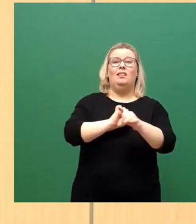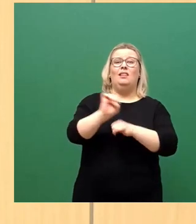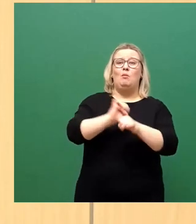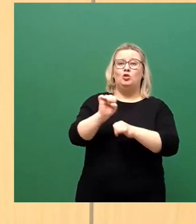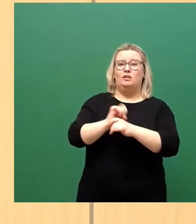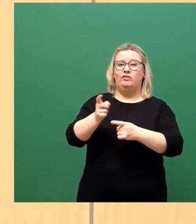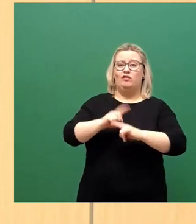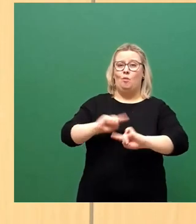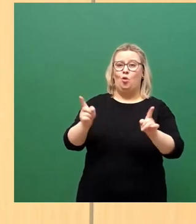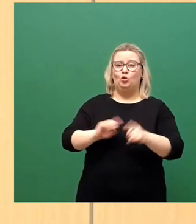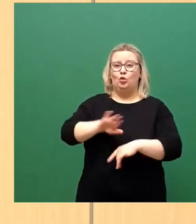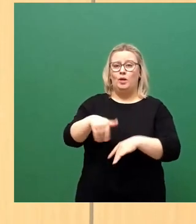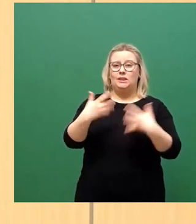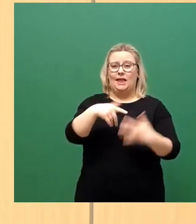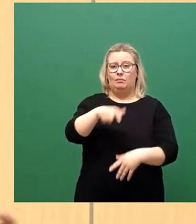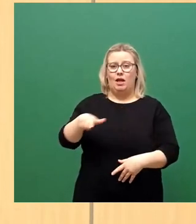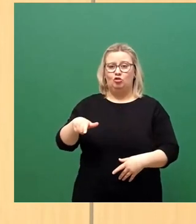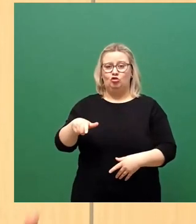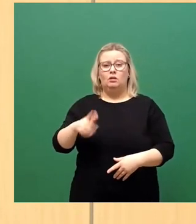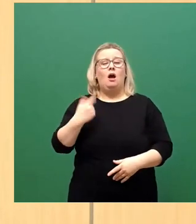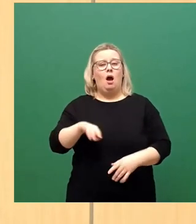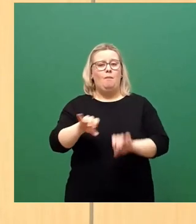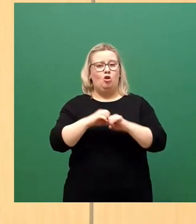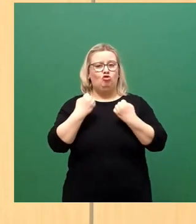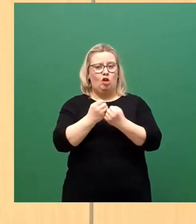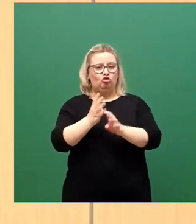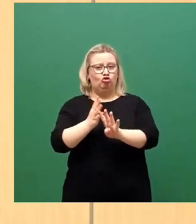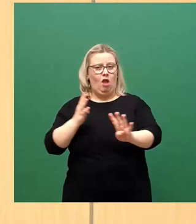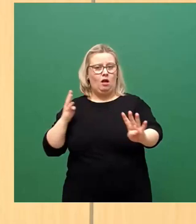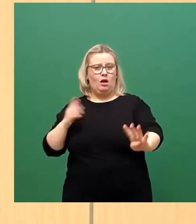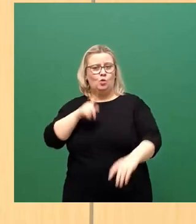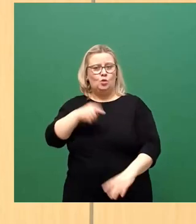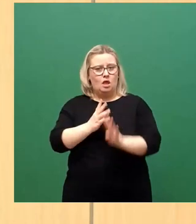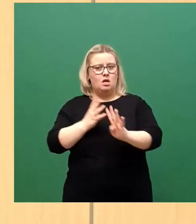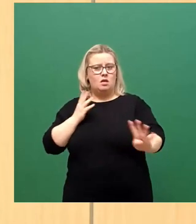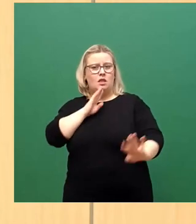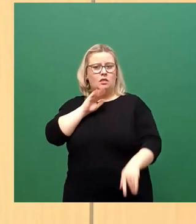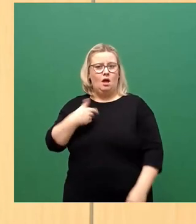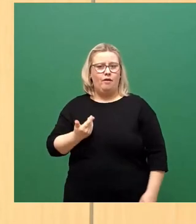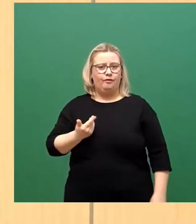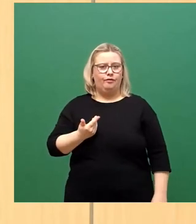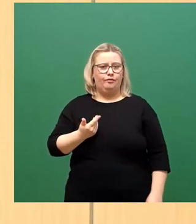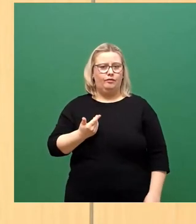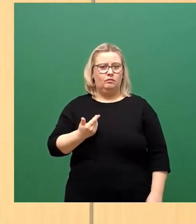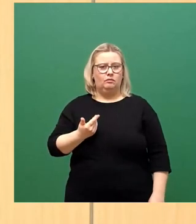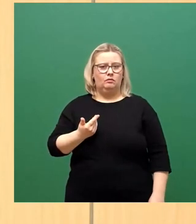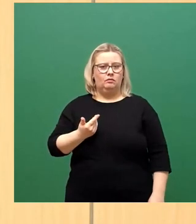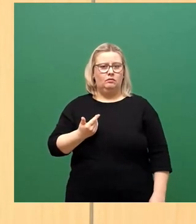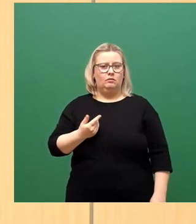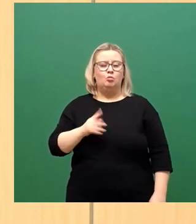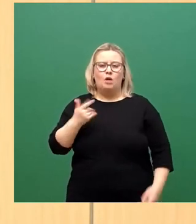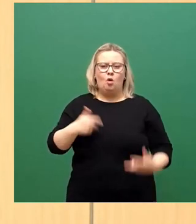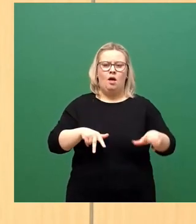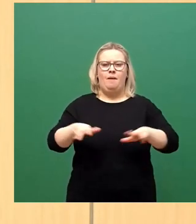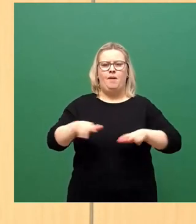mit mehr als zehn Menschen, aber staatlich verordnet in Schlangen mit 100 darf man anstehen. Auch dies ist ein Managementfehler.